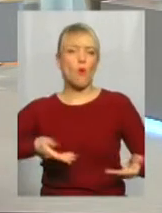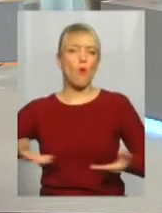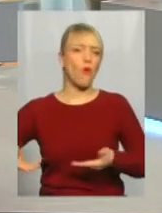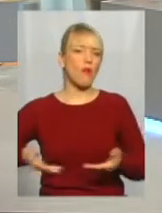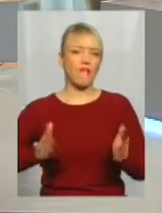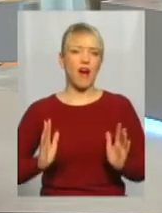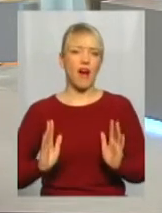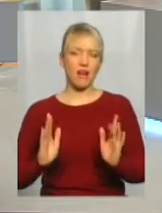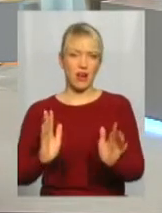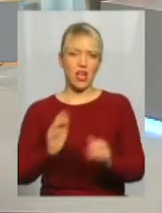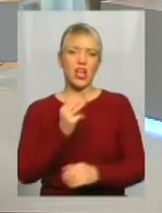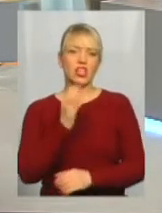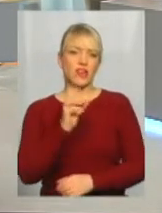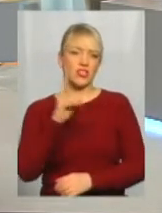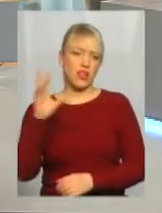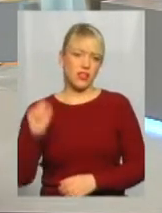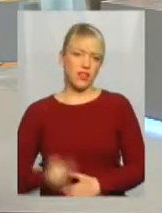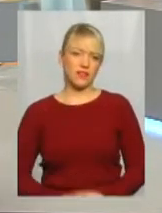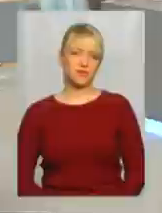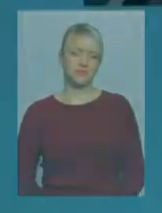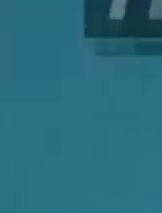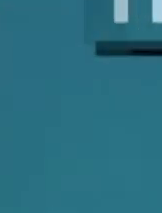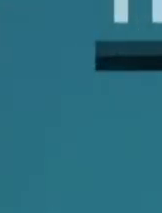нагадає, яким він був. Цікаво.